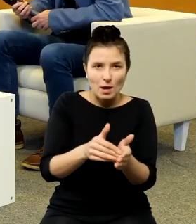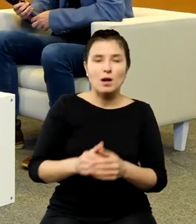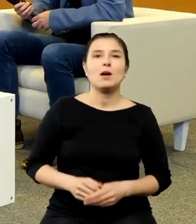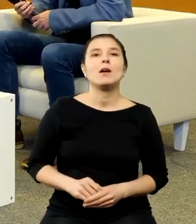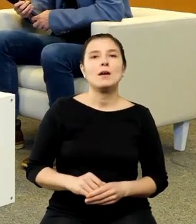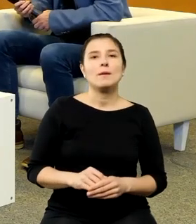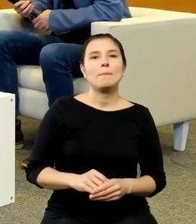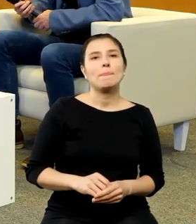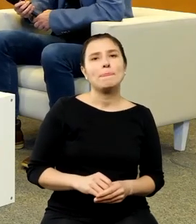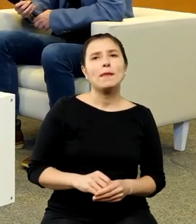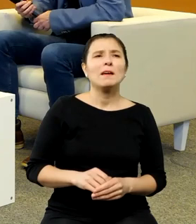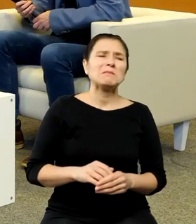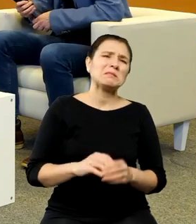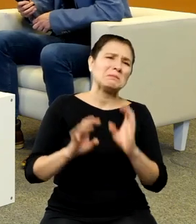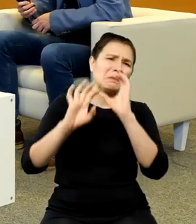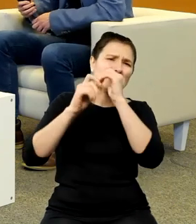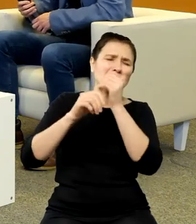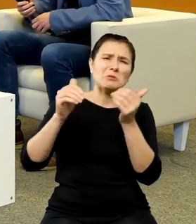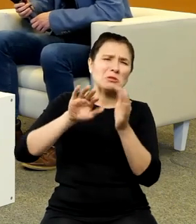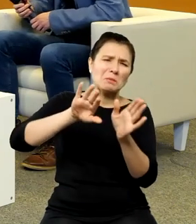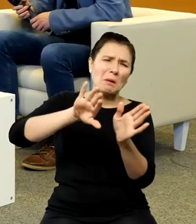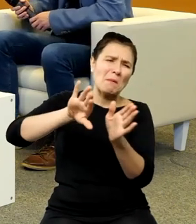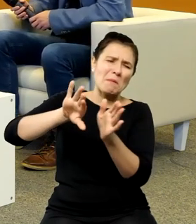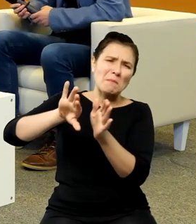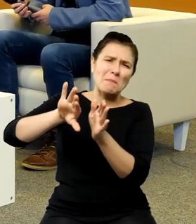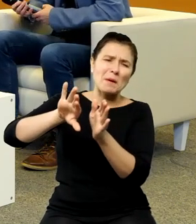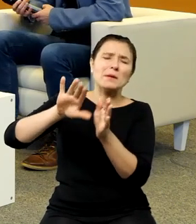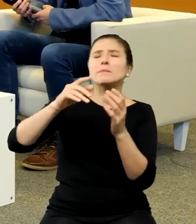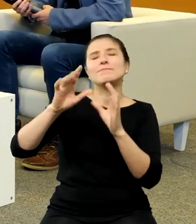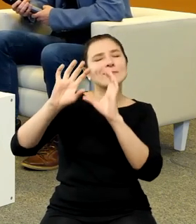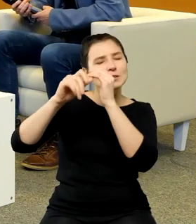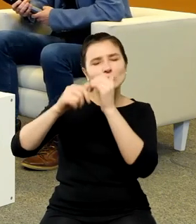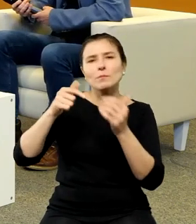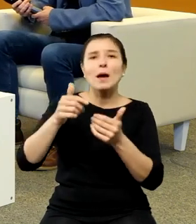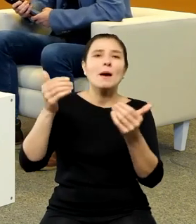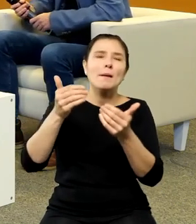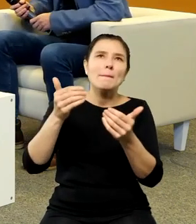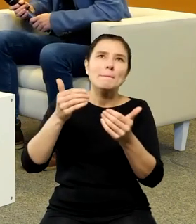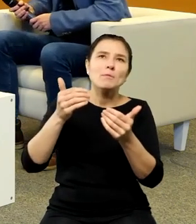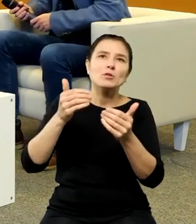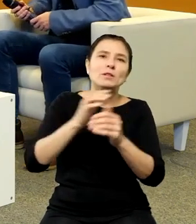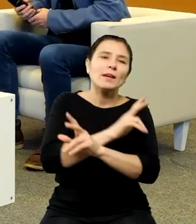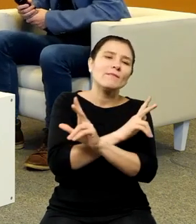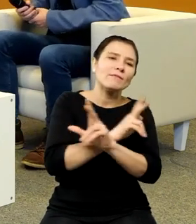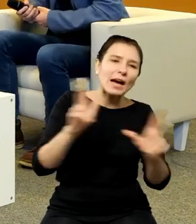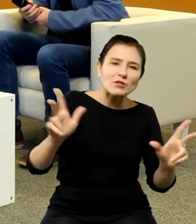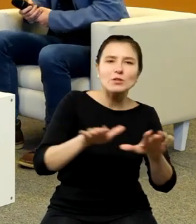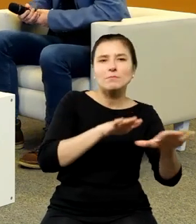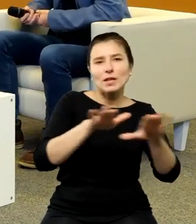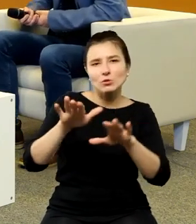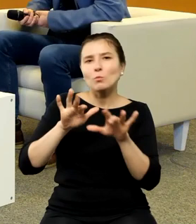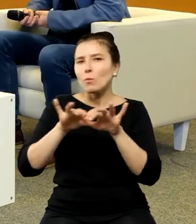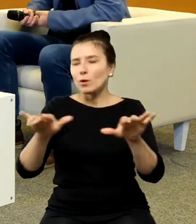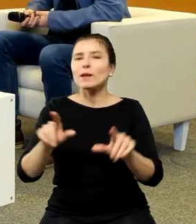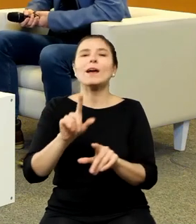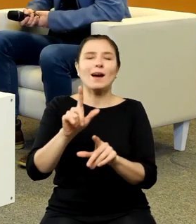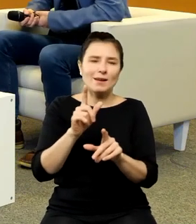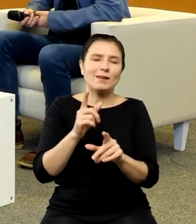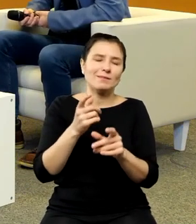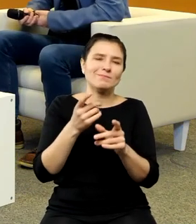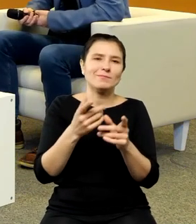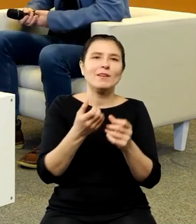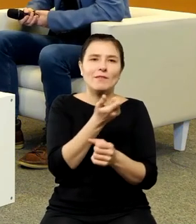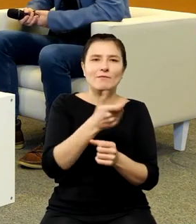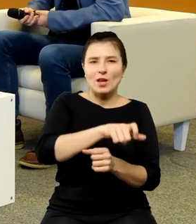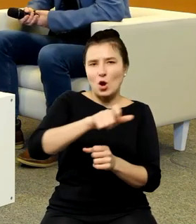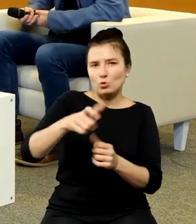nie pod strzechy, ale pod dachy wielu, wielu, wielu osób. Co więcej, wtedy w Londynie bardzo mocno, być może ze